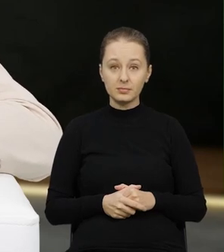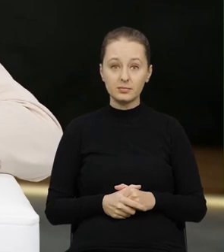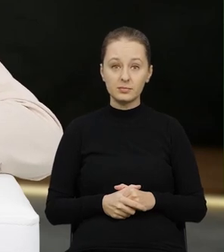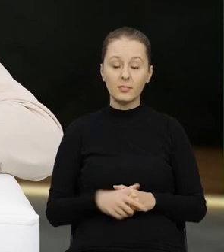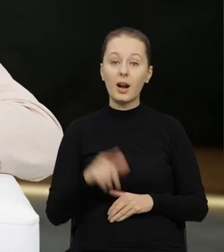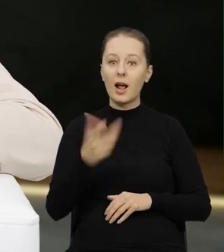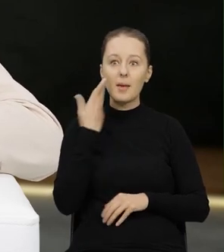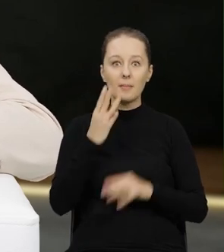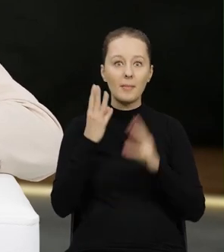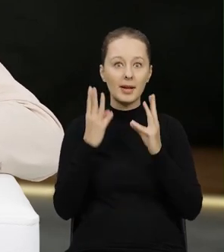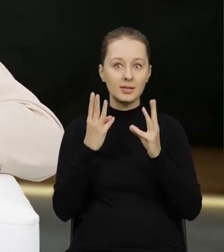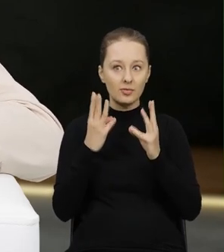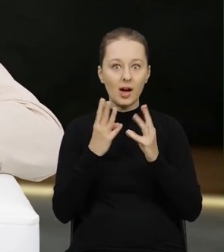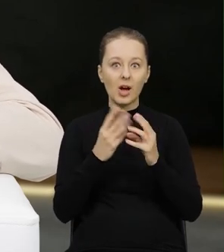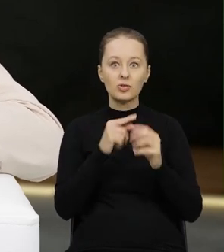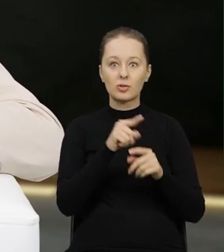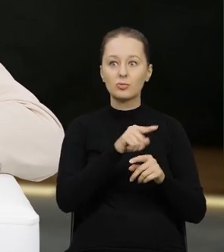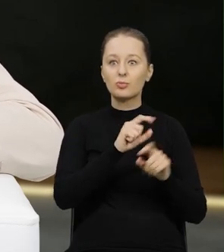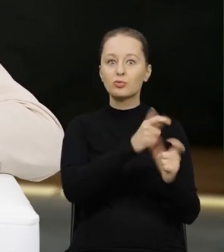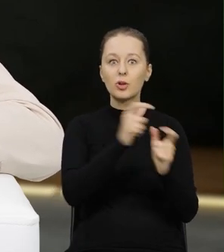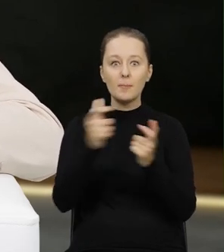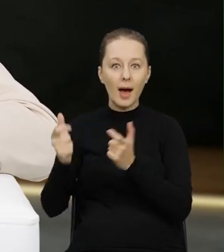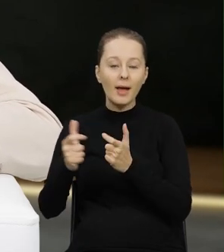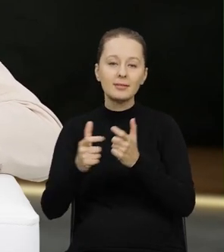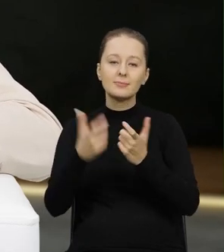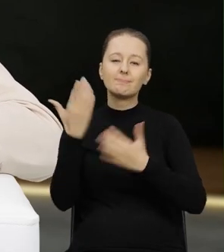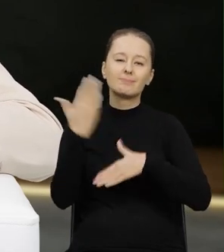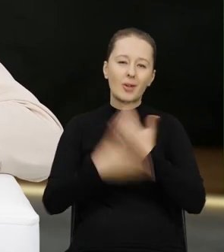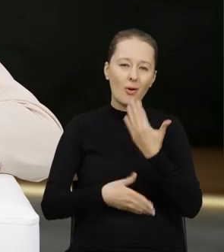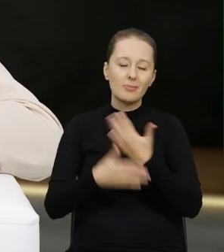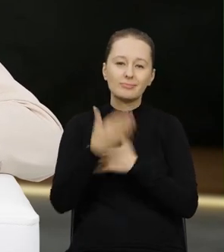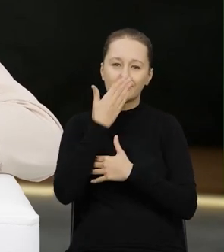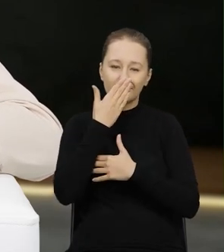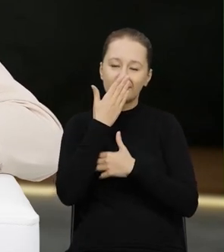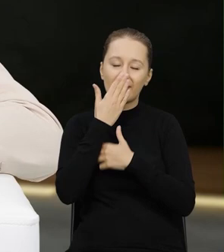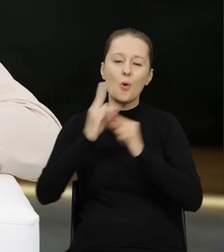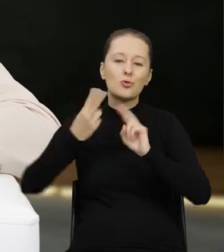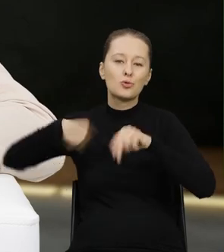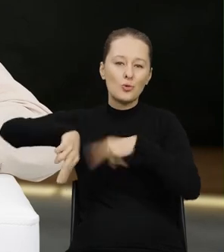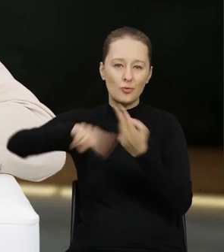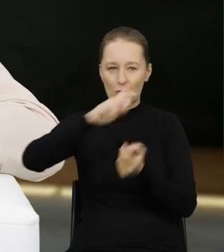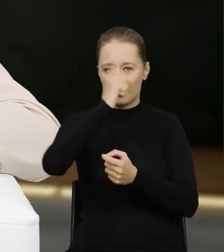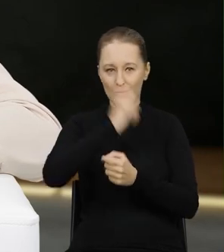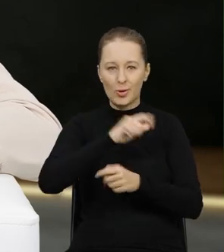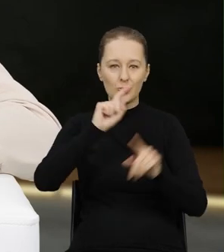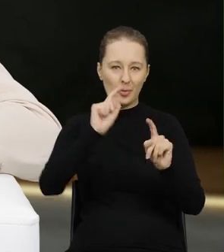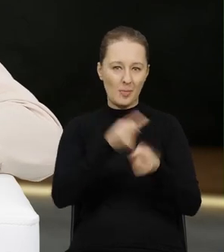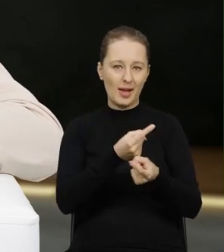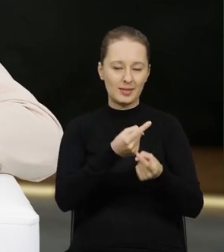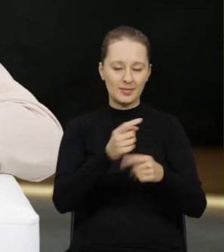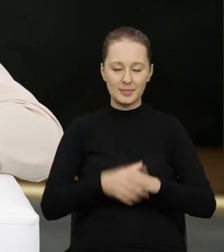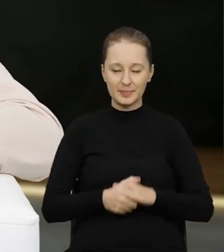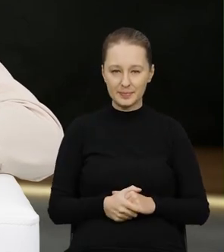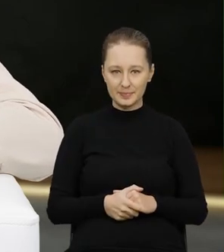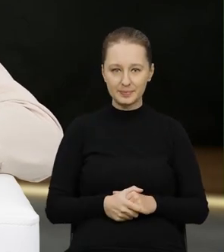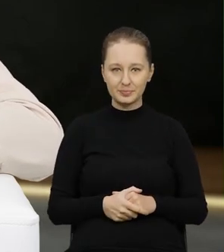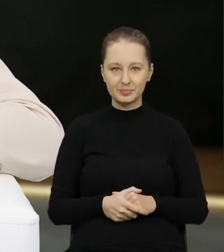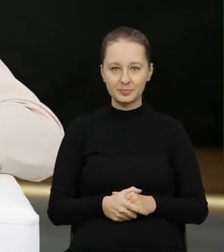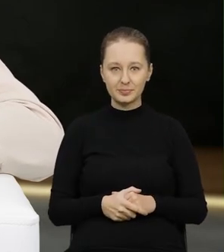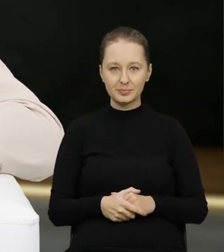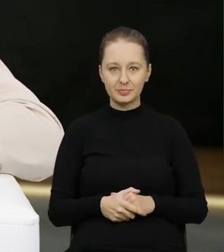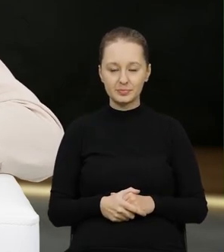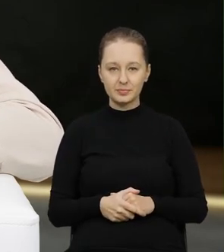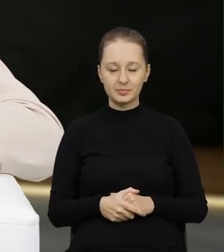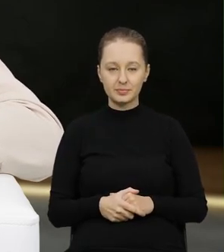ważne jest to, że większość tych przypadków kończy się zwrotem odpadów do kraju wysyłki.